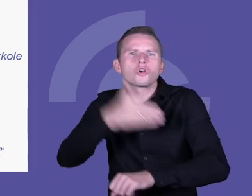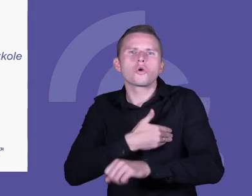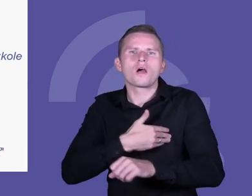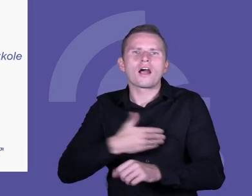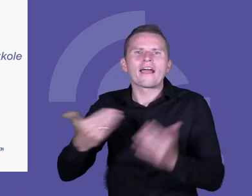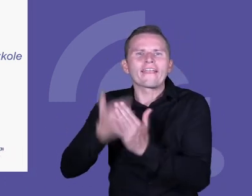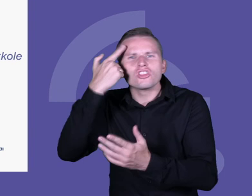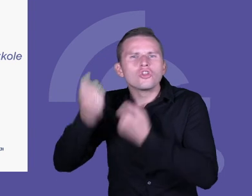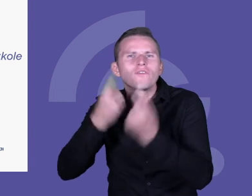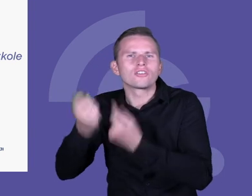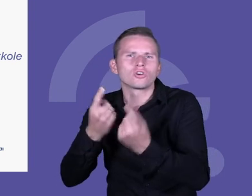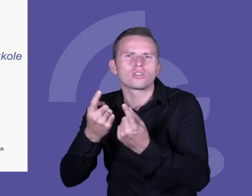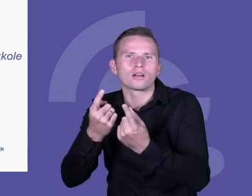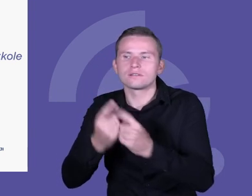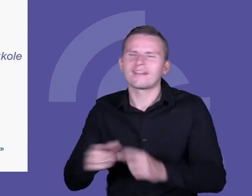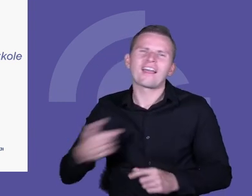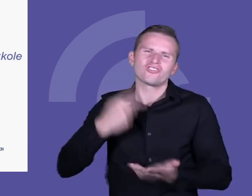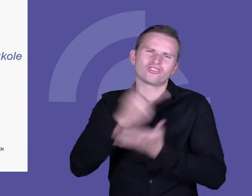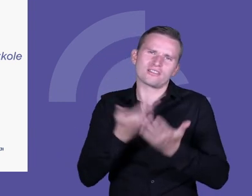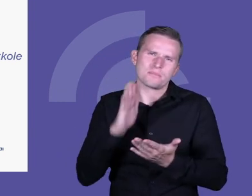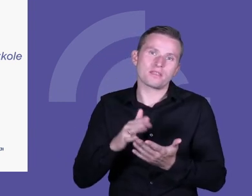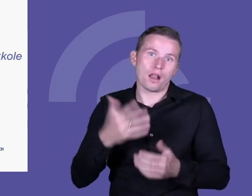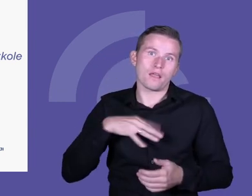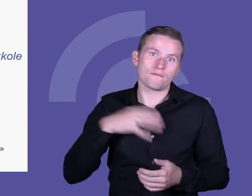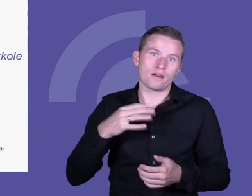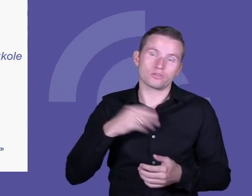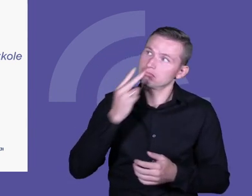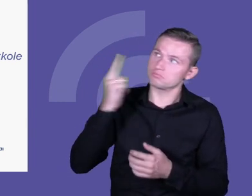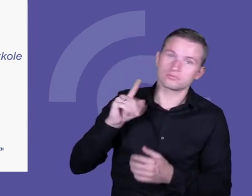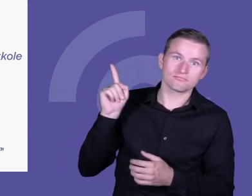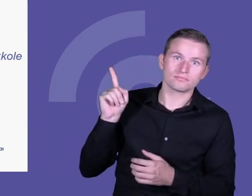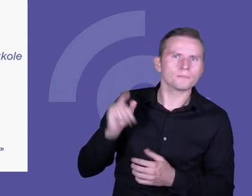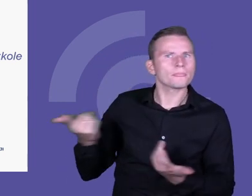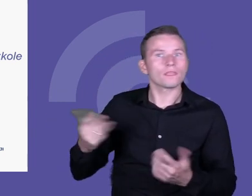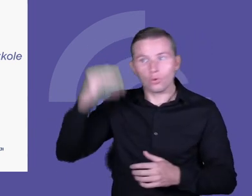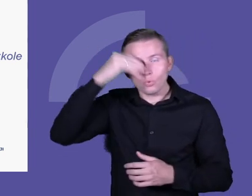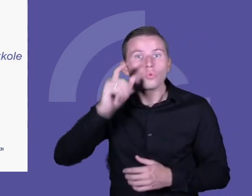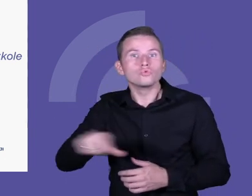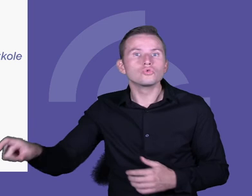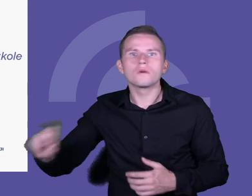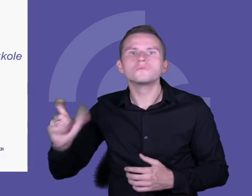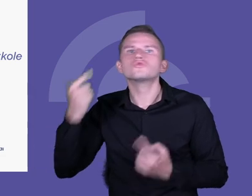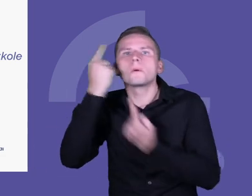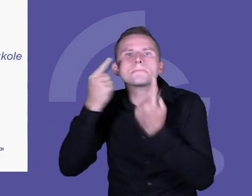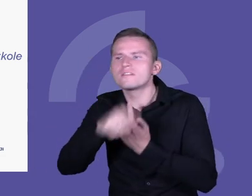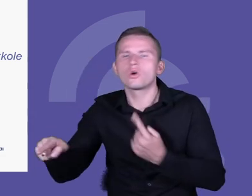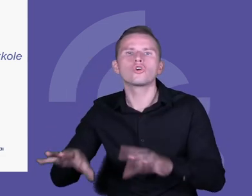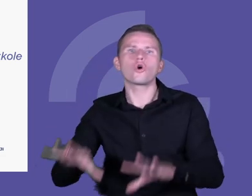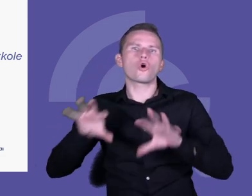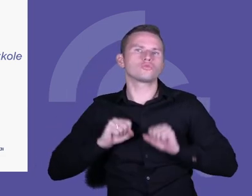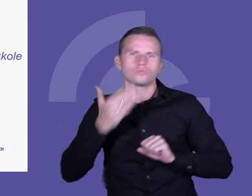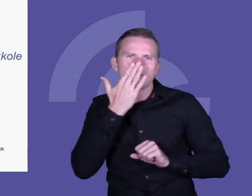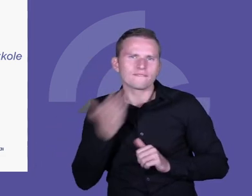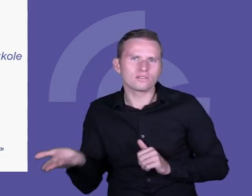ale zachęcam do rzucenia okiem, bo to też pokazuje, że ten odbiór uczniów jest taki,